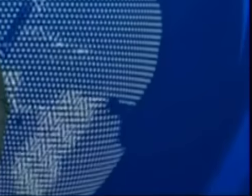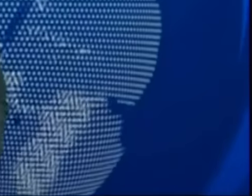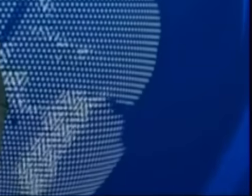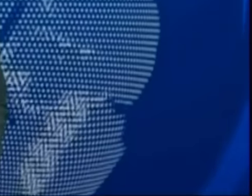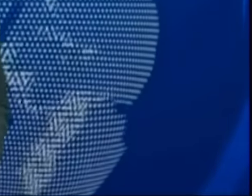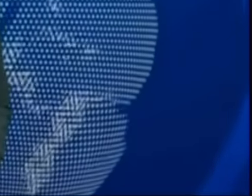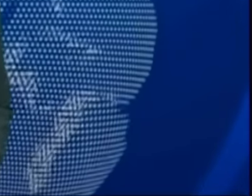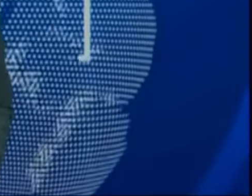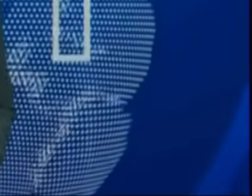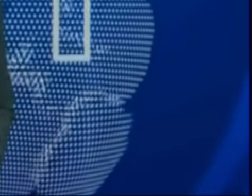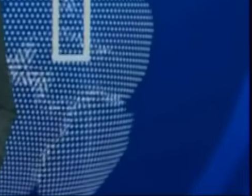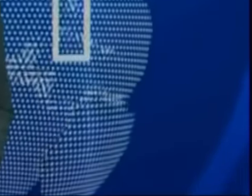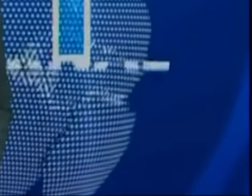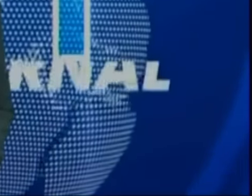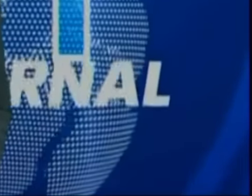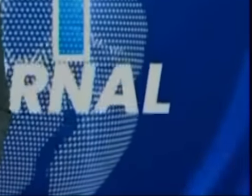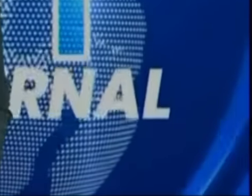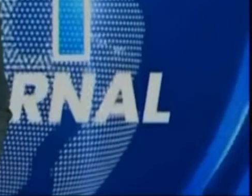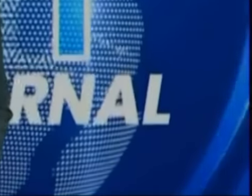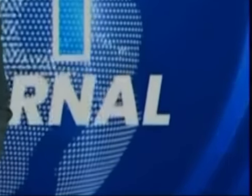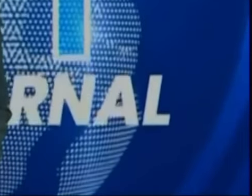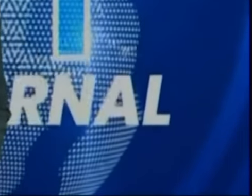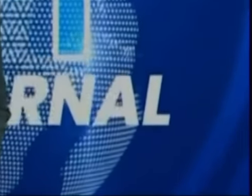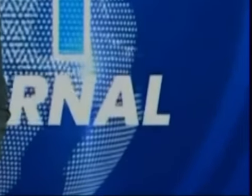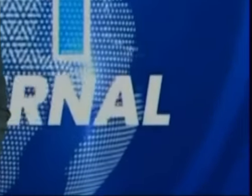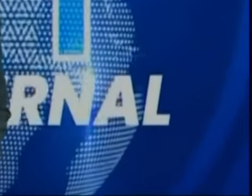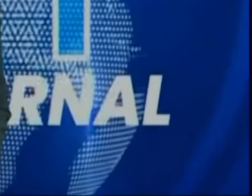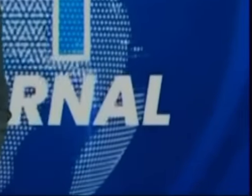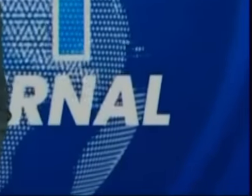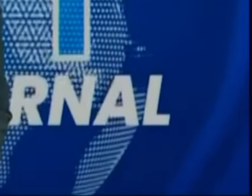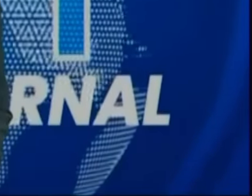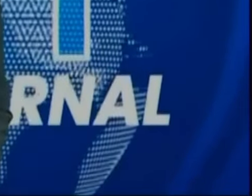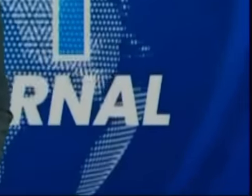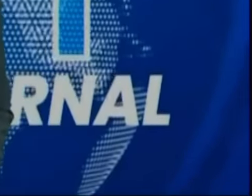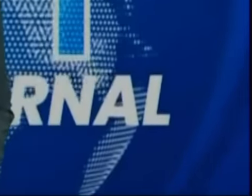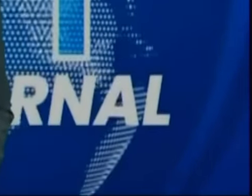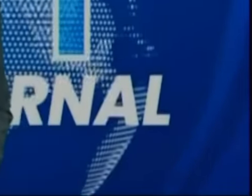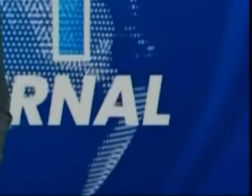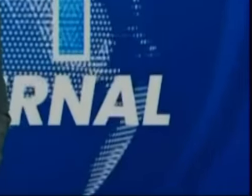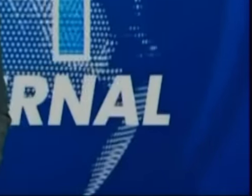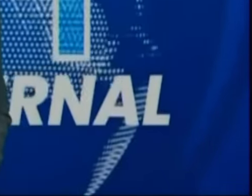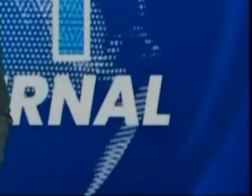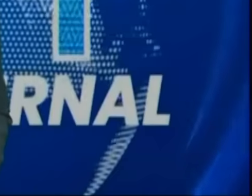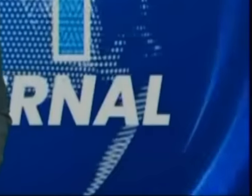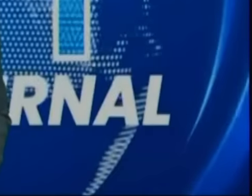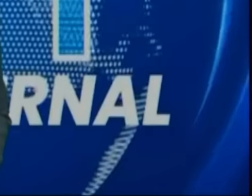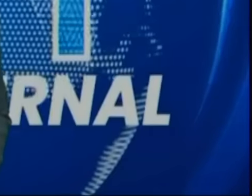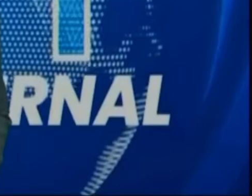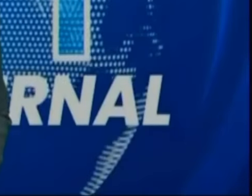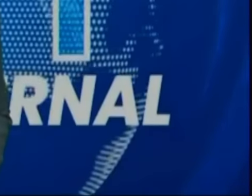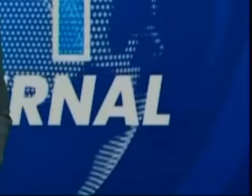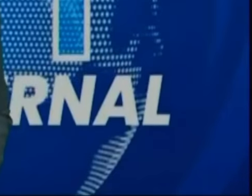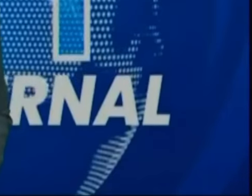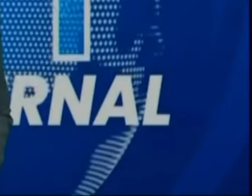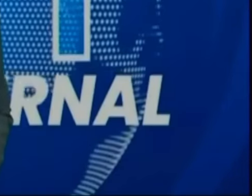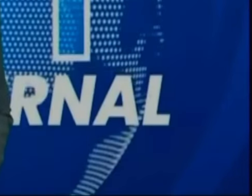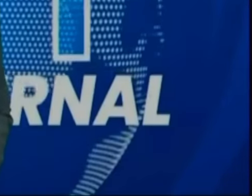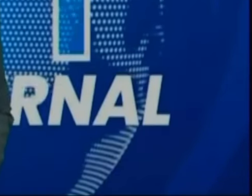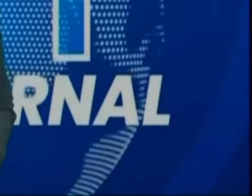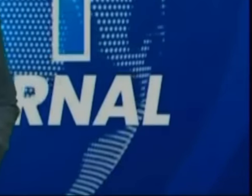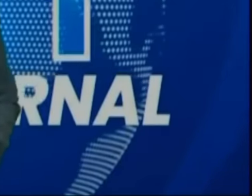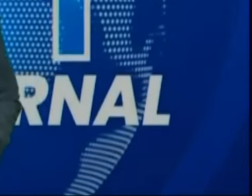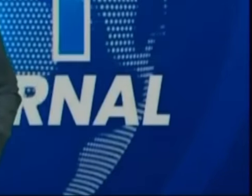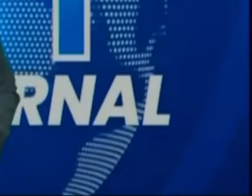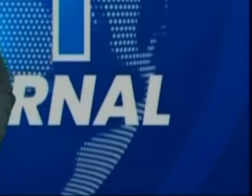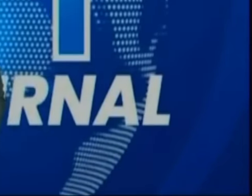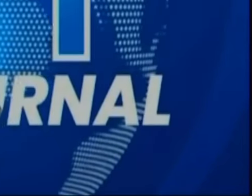A tous et à toutes, il y a quatre ans mourait Mgr Gérard Moulumba, évêque émérite de Mweka dans le Kassai. Le prélat était chef de la maison